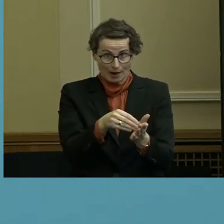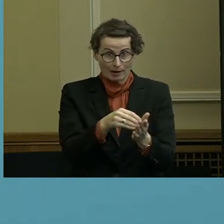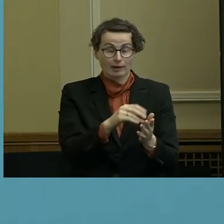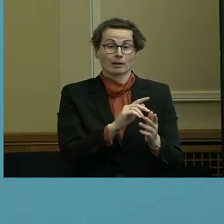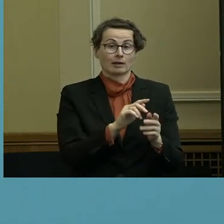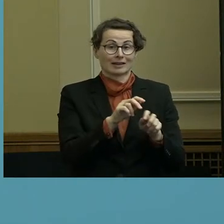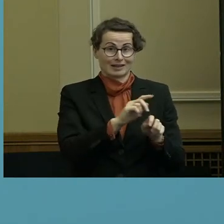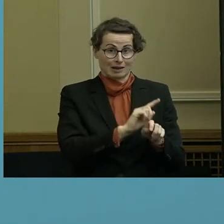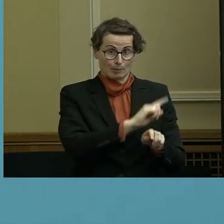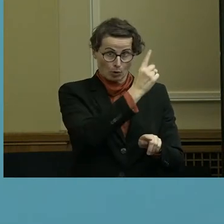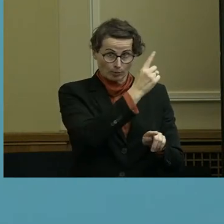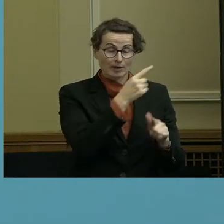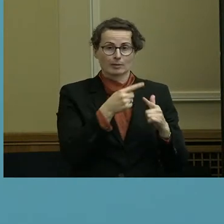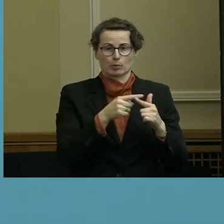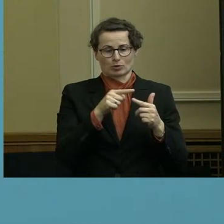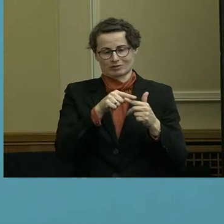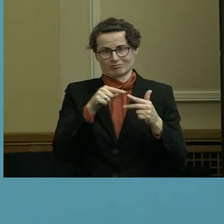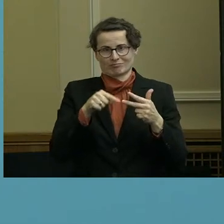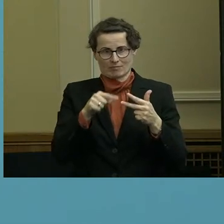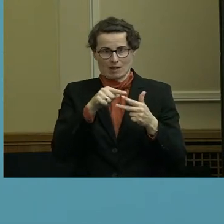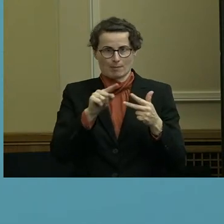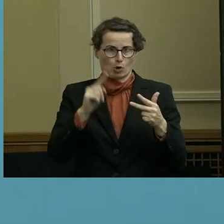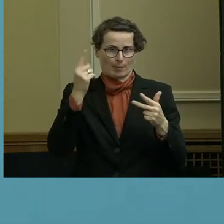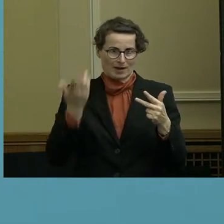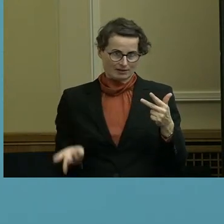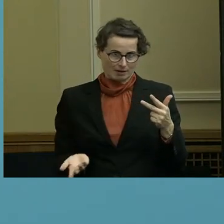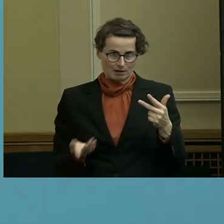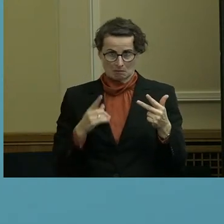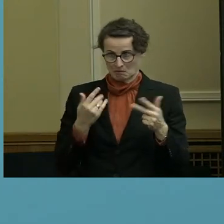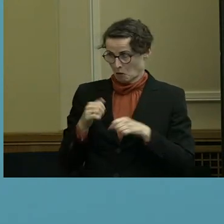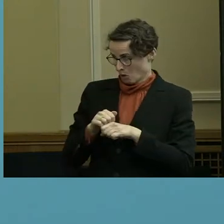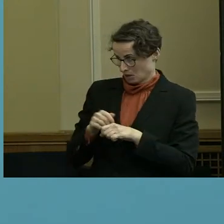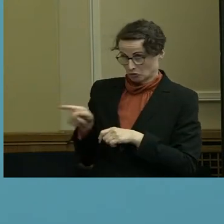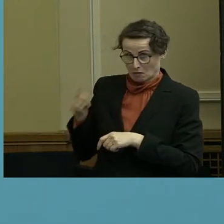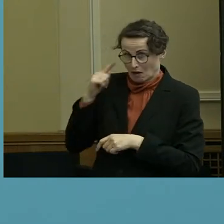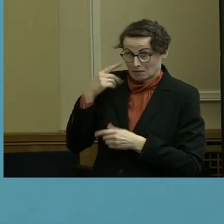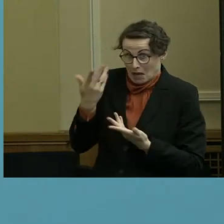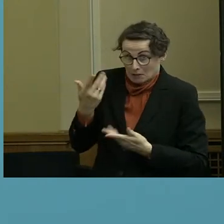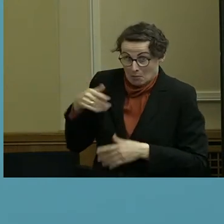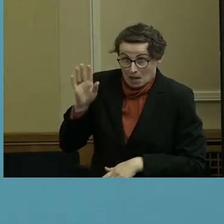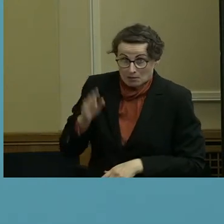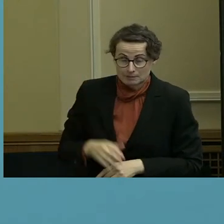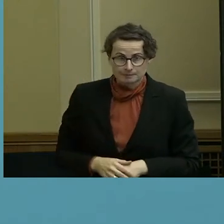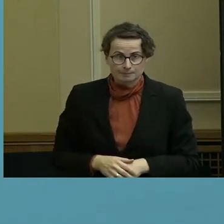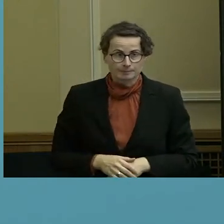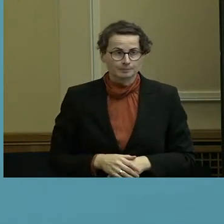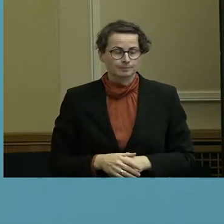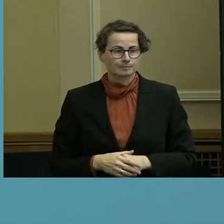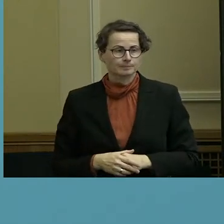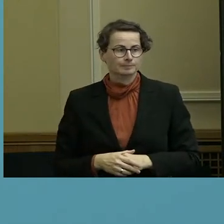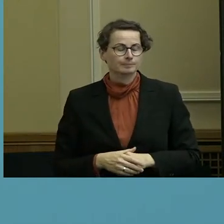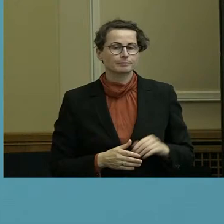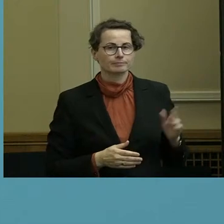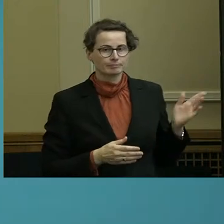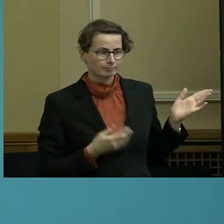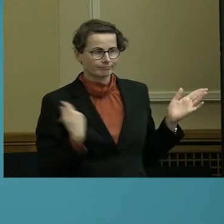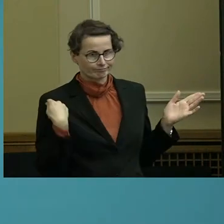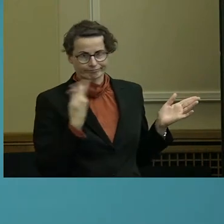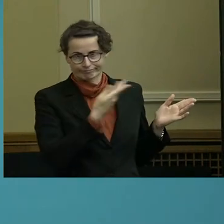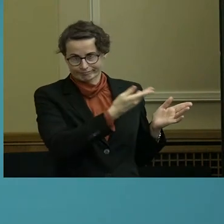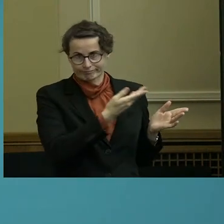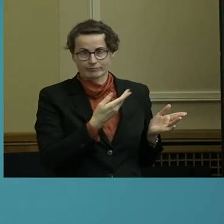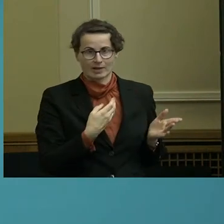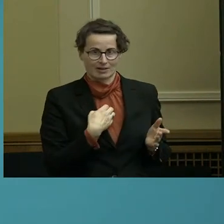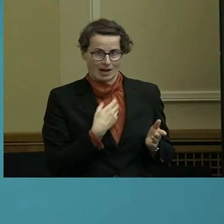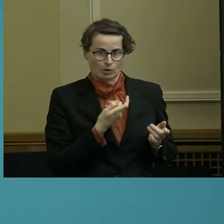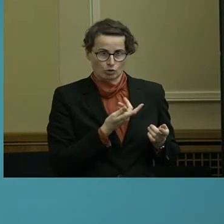wird. Und da kann dann wiederum Frau Reinsch wahrscheinlich mehr zu sagen. Wie Herr Finanzsenator schon